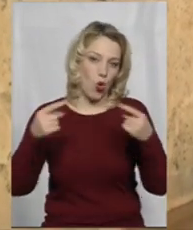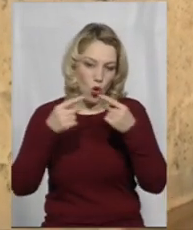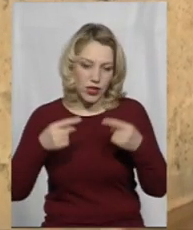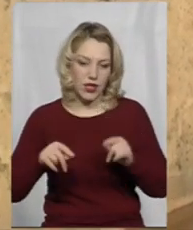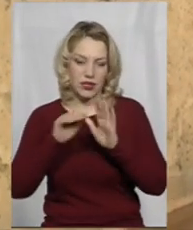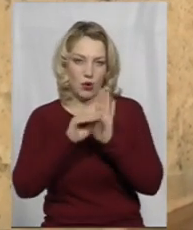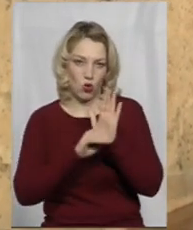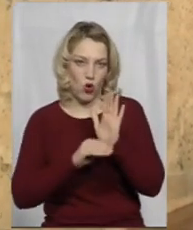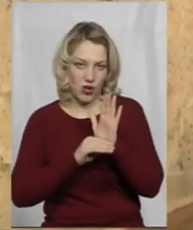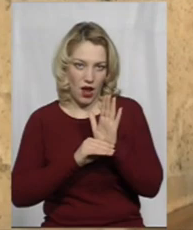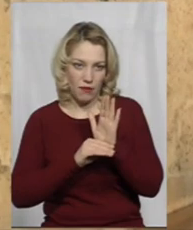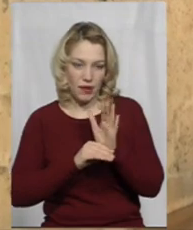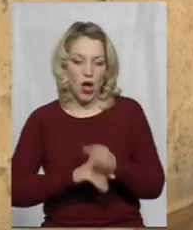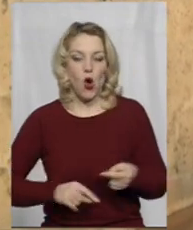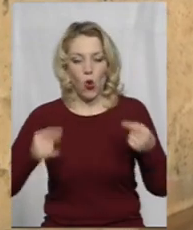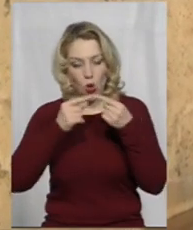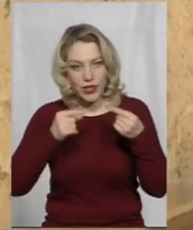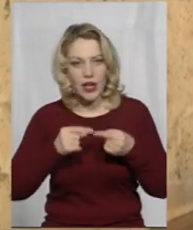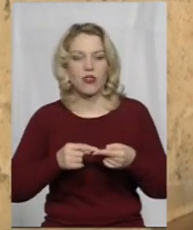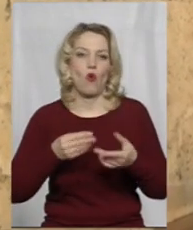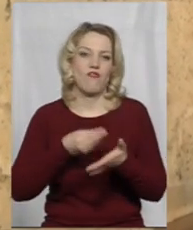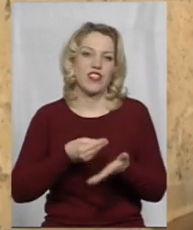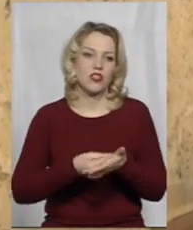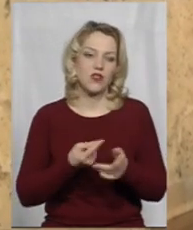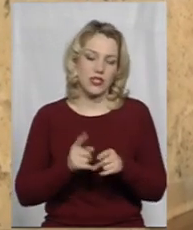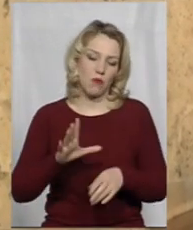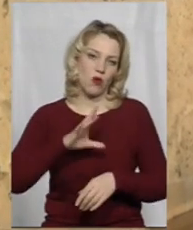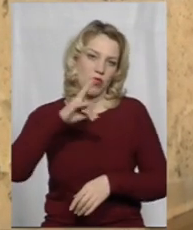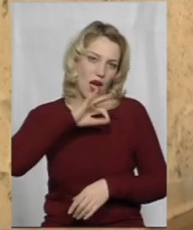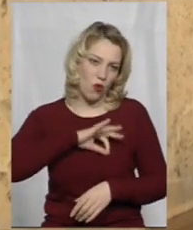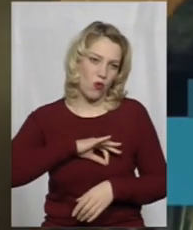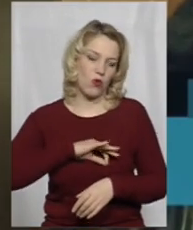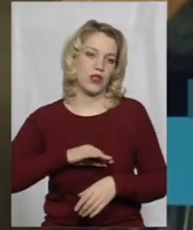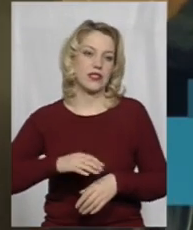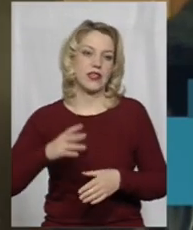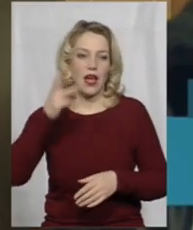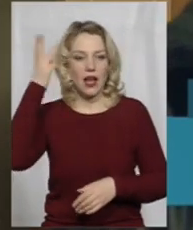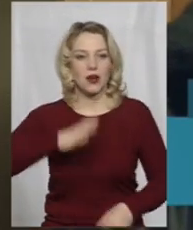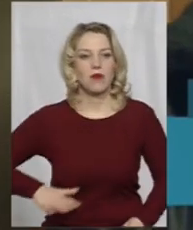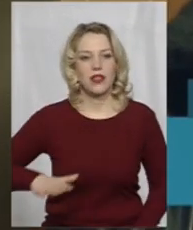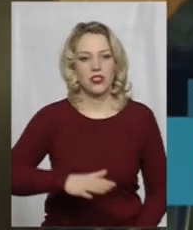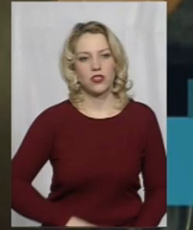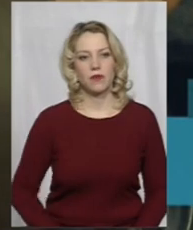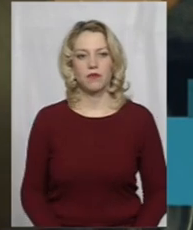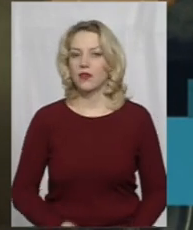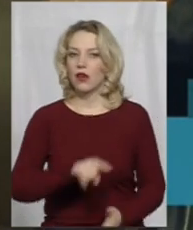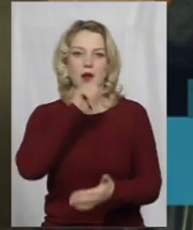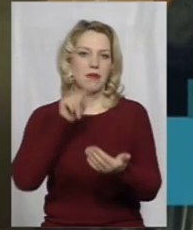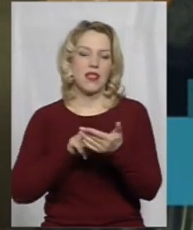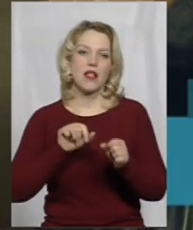конкретного фінансування, і щоб це все було на користь довкіллю Хмельниччини. На питання оборони це в